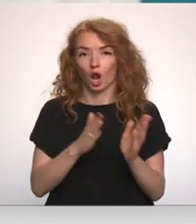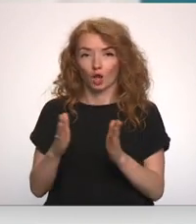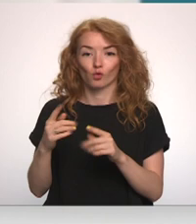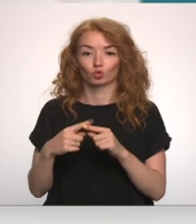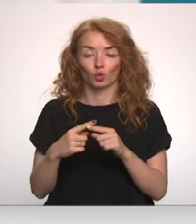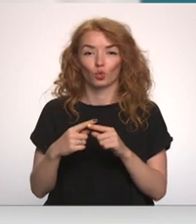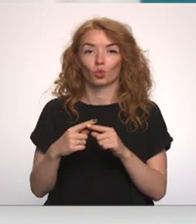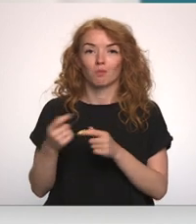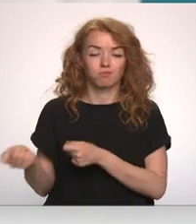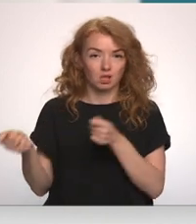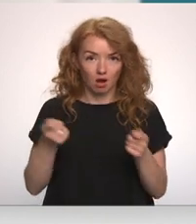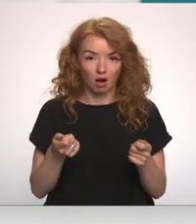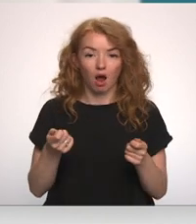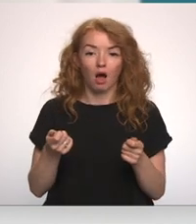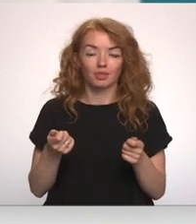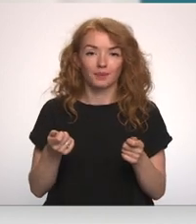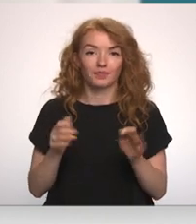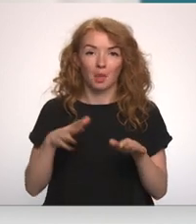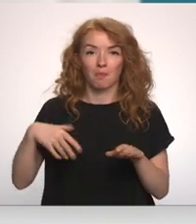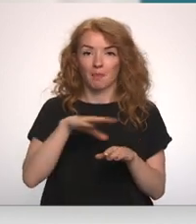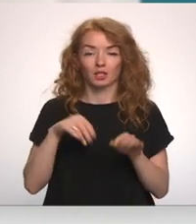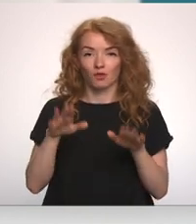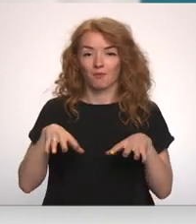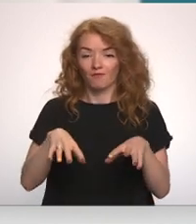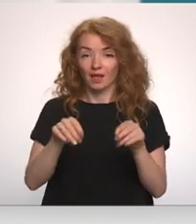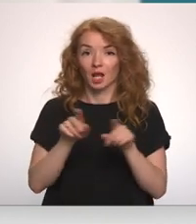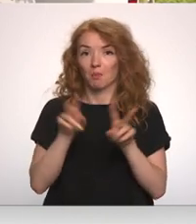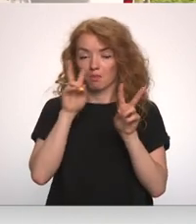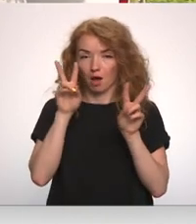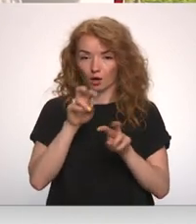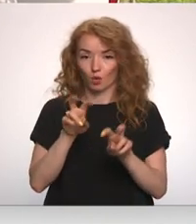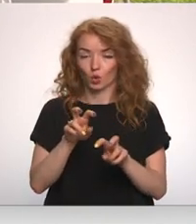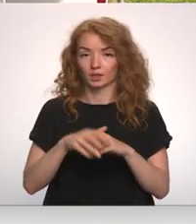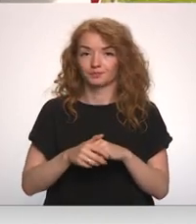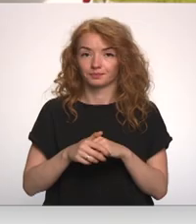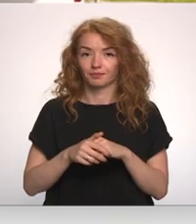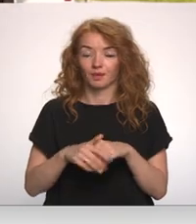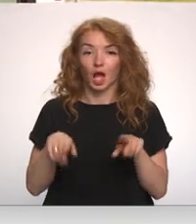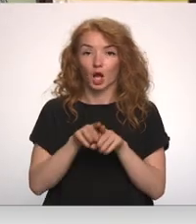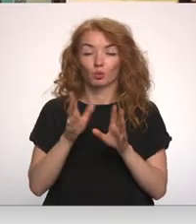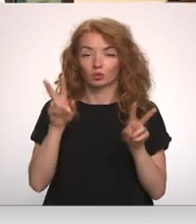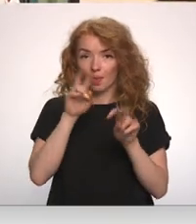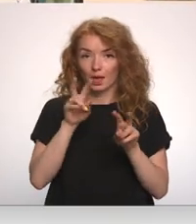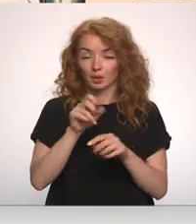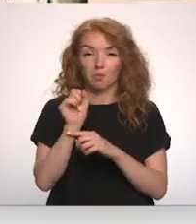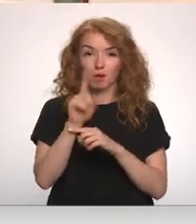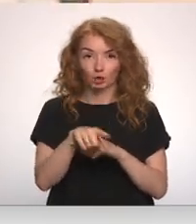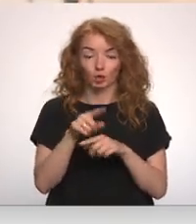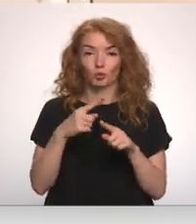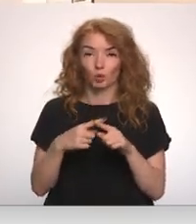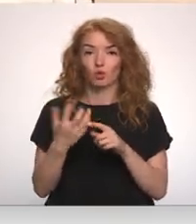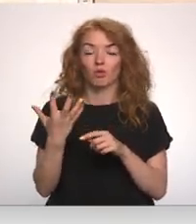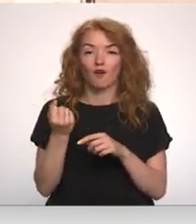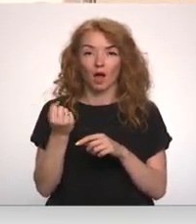un piegādi, lai mēs varētu veikt arī pārbaudes. Tikšot arī analizēti pasūtījumu un